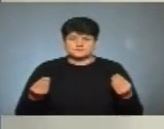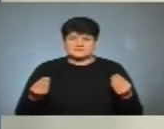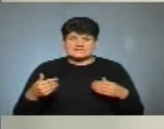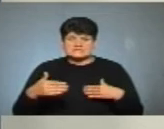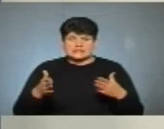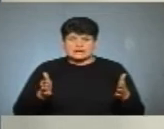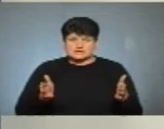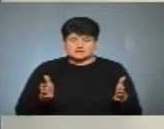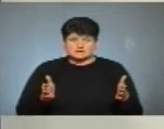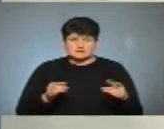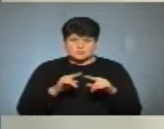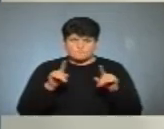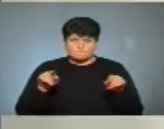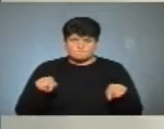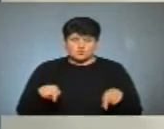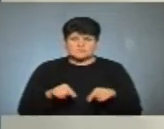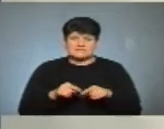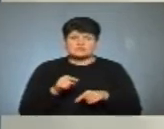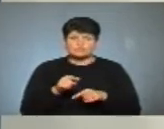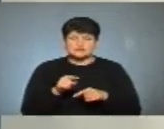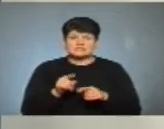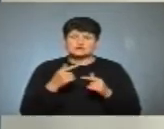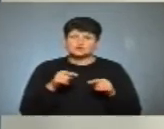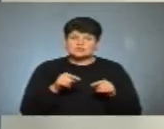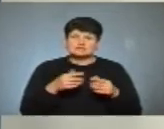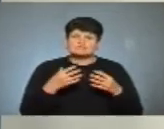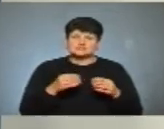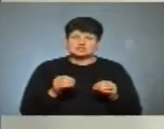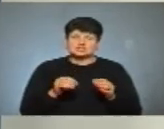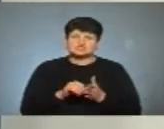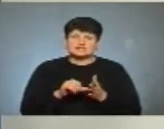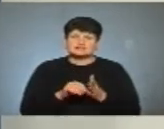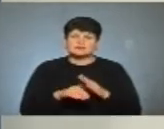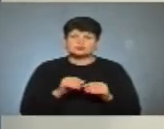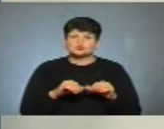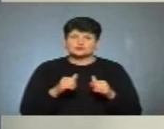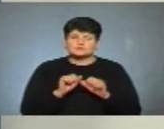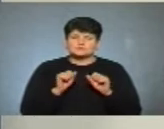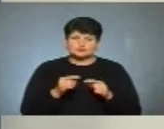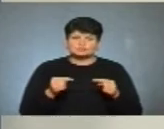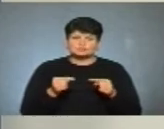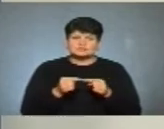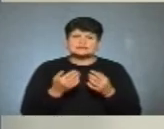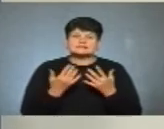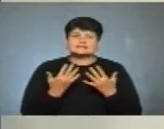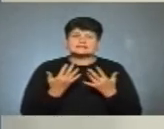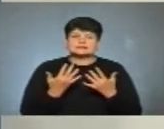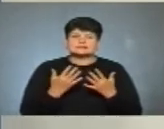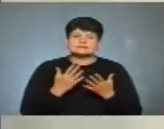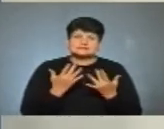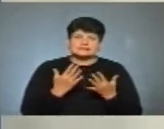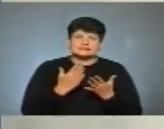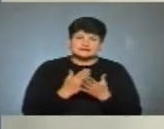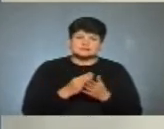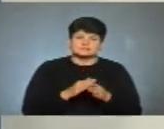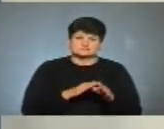скриньки з бюлетенями, вони, відповідно, тоді вже, члени виборчої комісії, можуть визначити, який з бюлетенів є цілим, який є